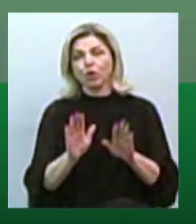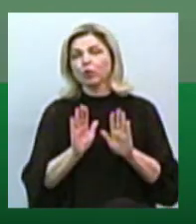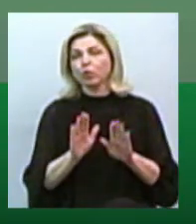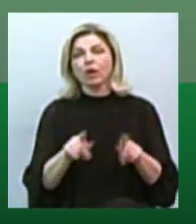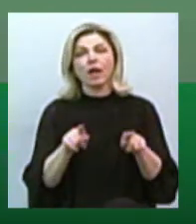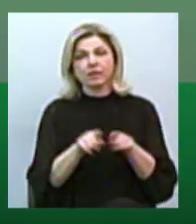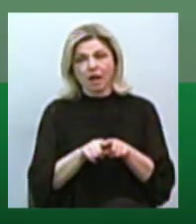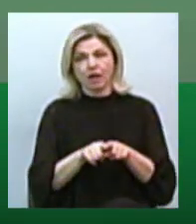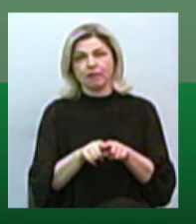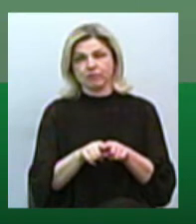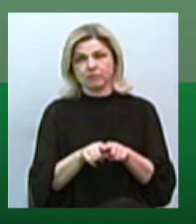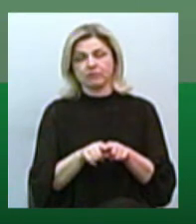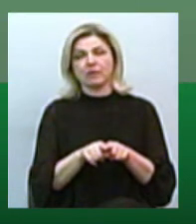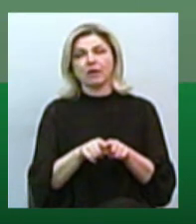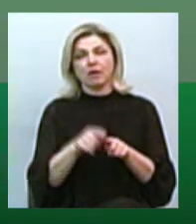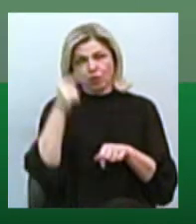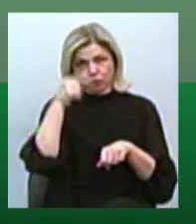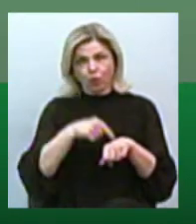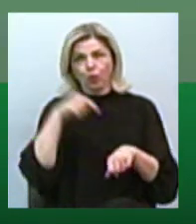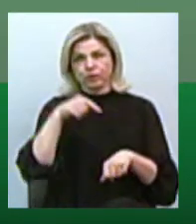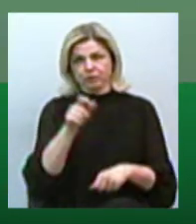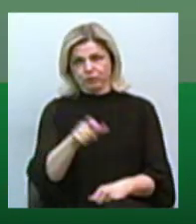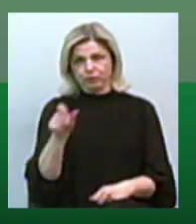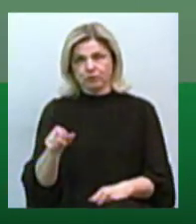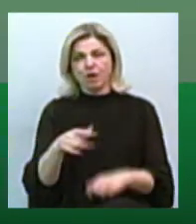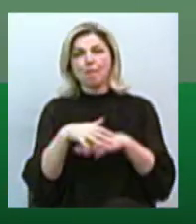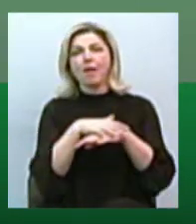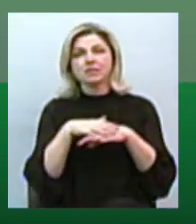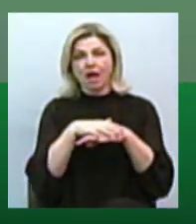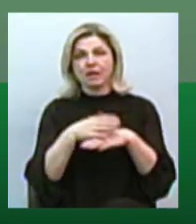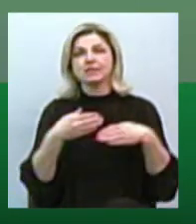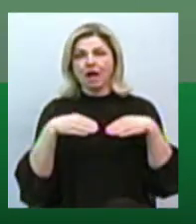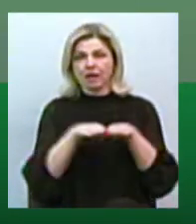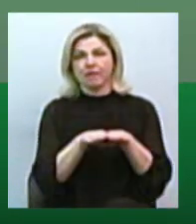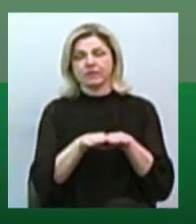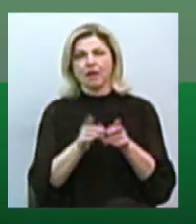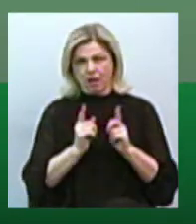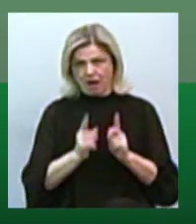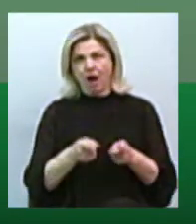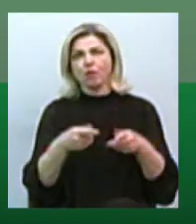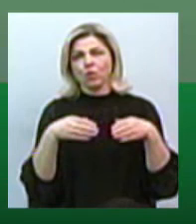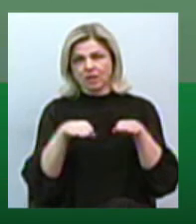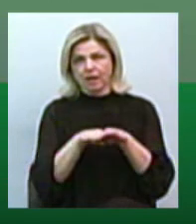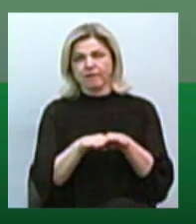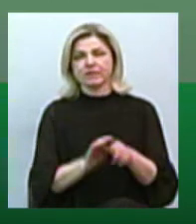чином доходить. Базар закрився, реально закрився.